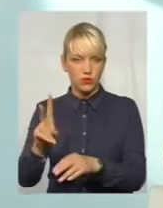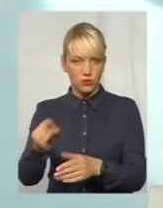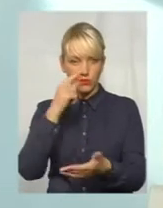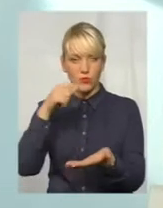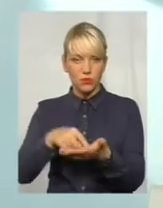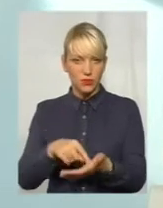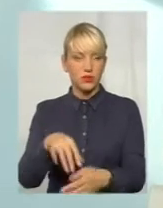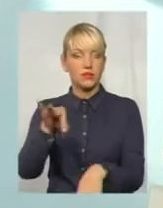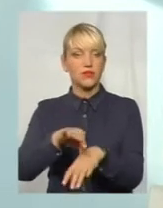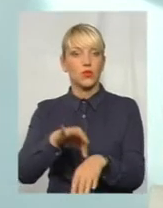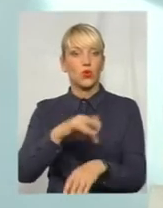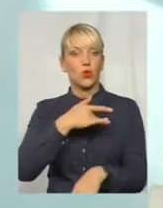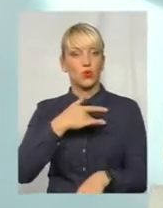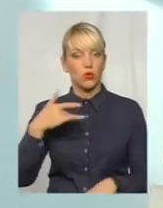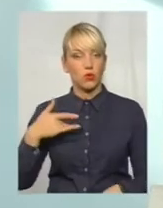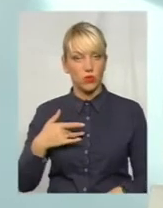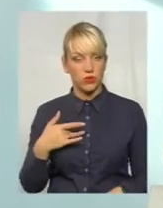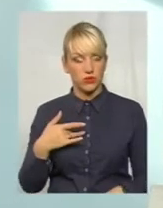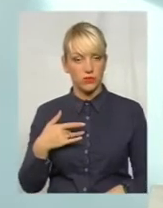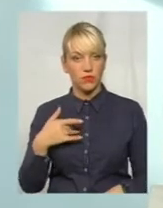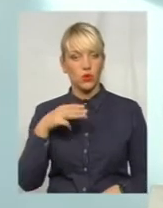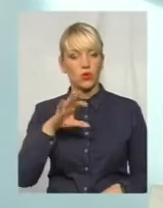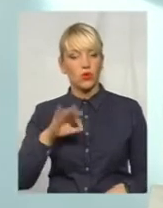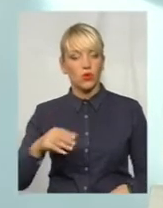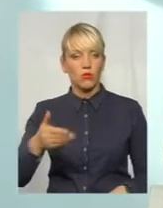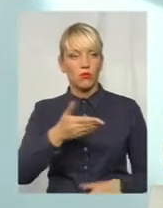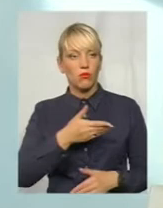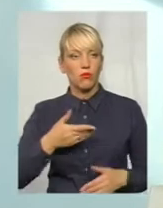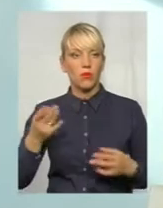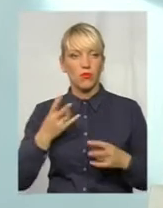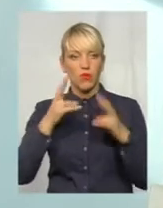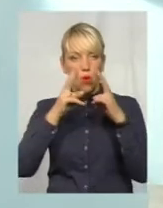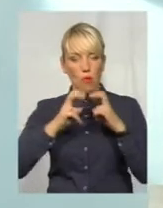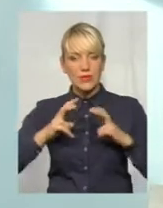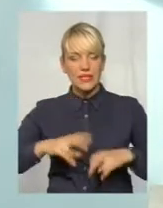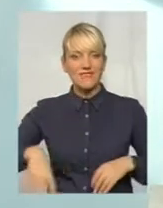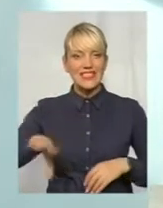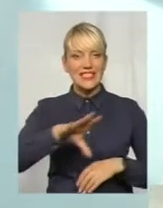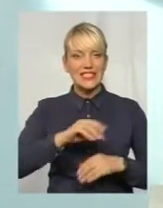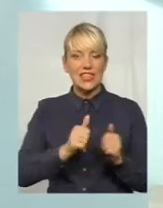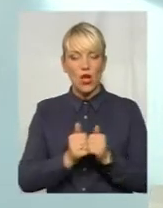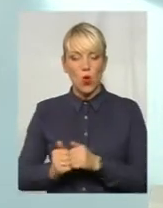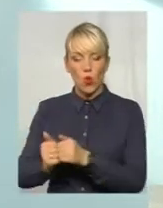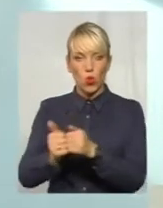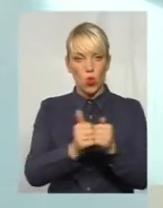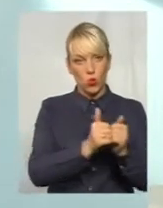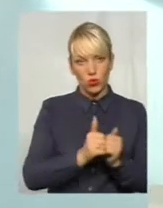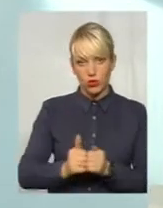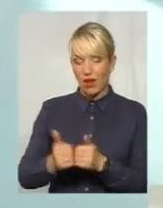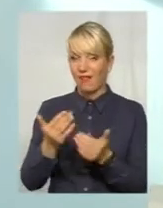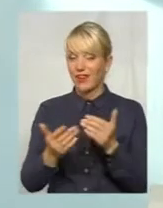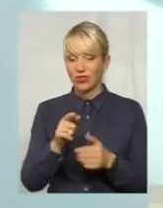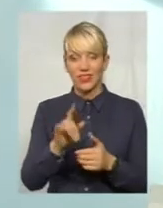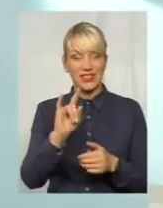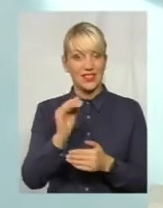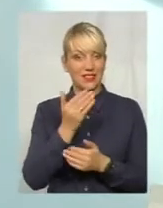туберкульоз, то ми маємо обстежити всі оточуючі. І якщо ця дитина не обстежена, а ще, не дай Боже, до